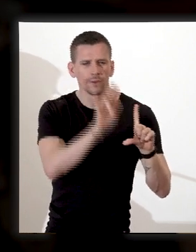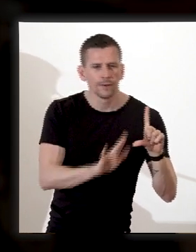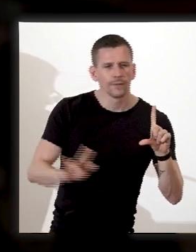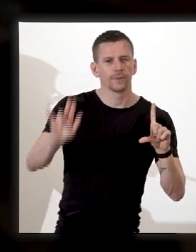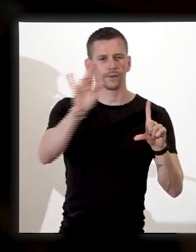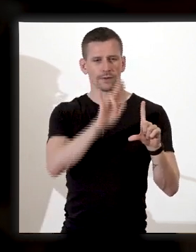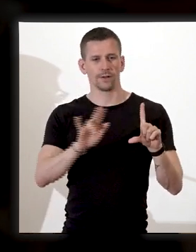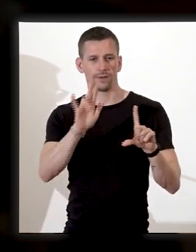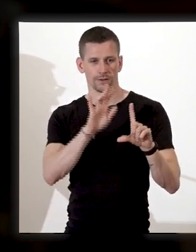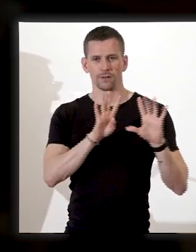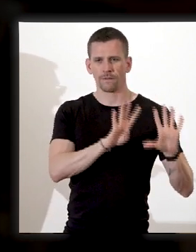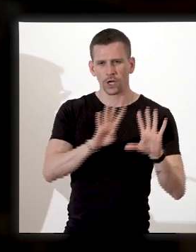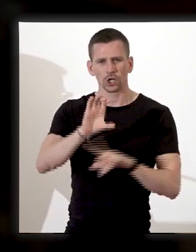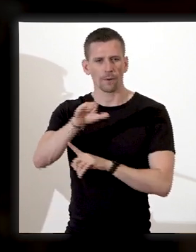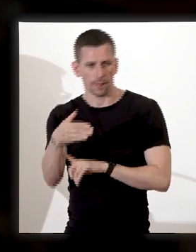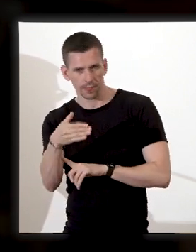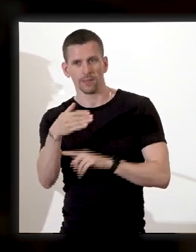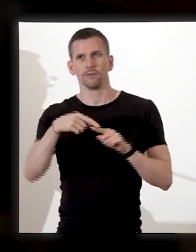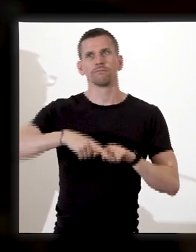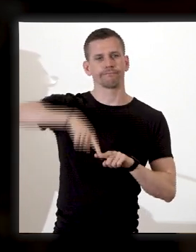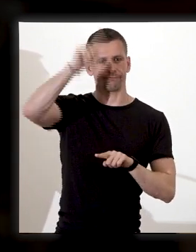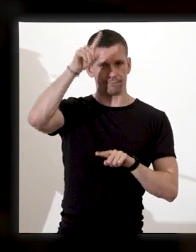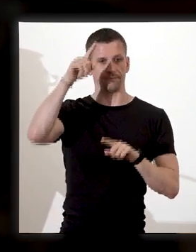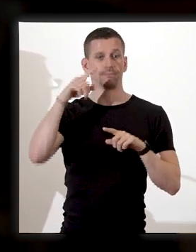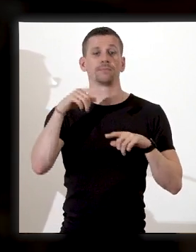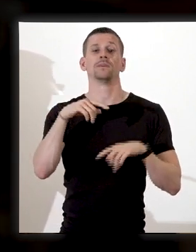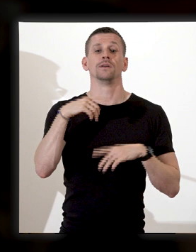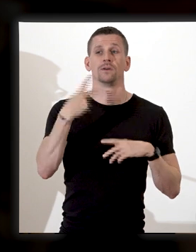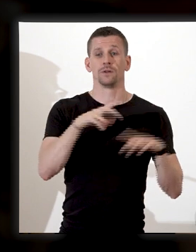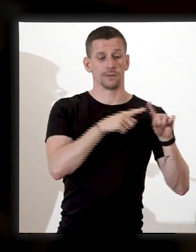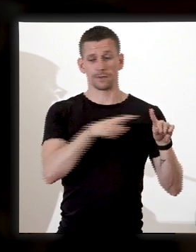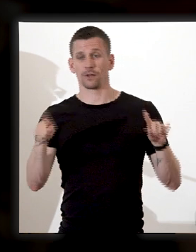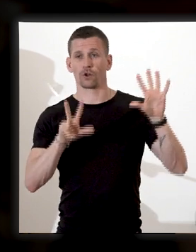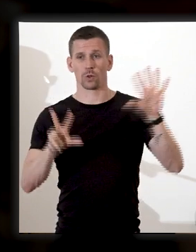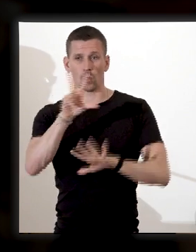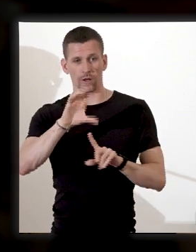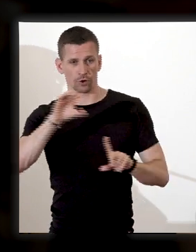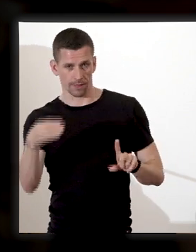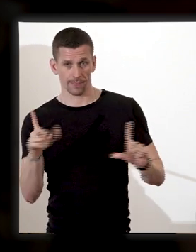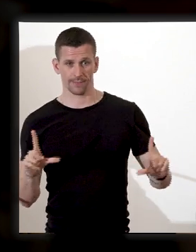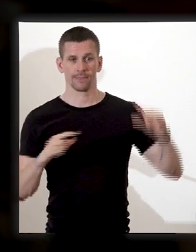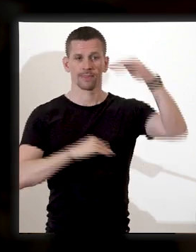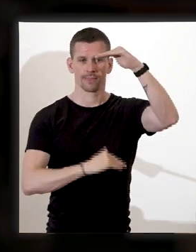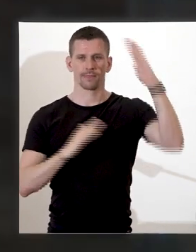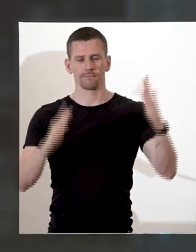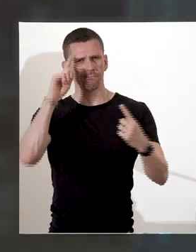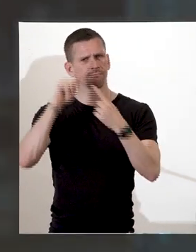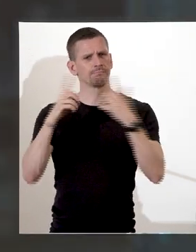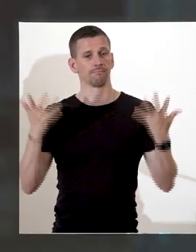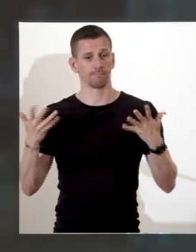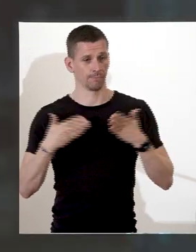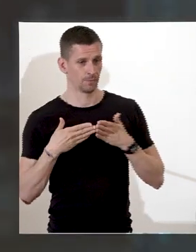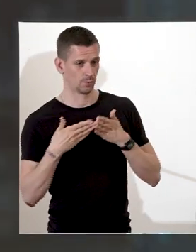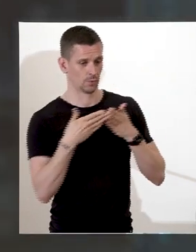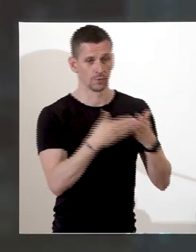cm de large intitulée « La rébellion d'un esclave sur un navire négrier ». Cette